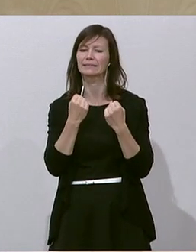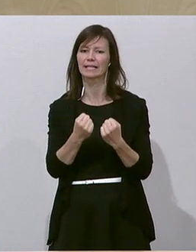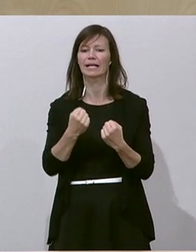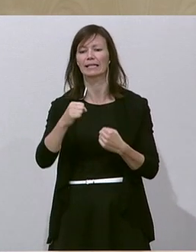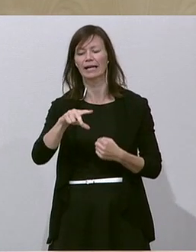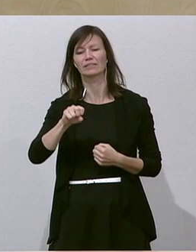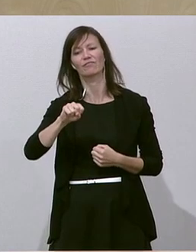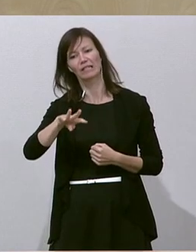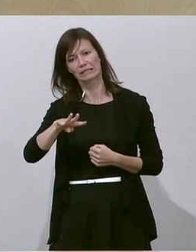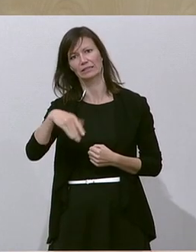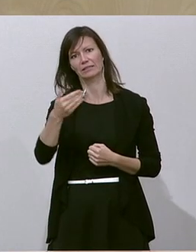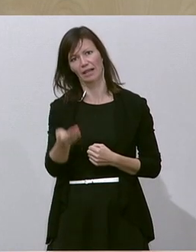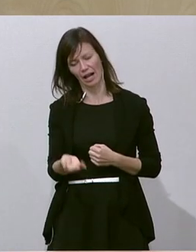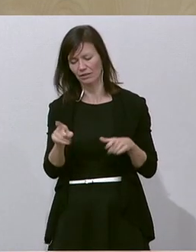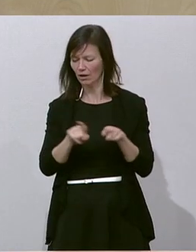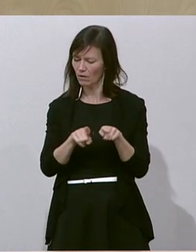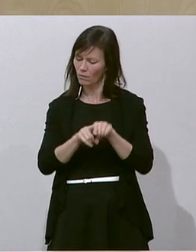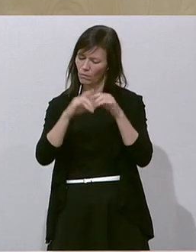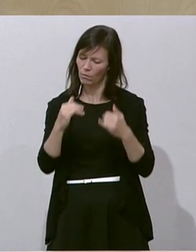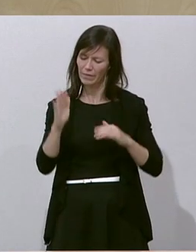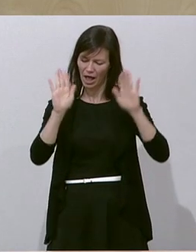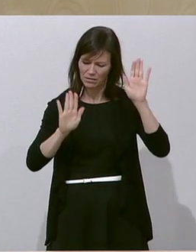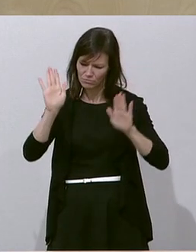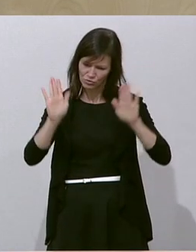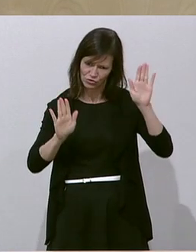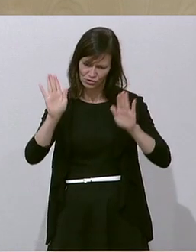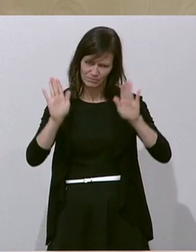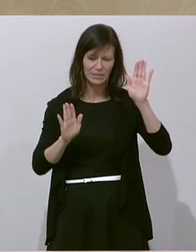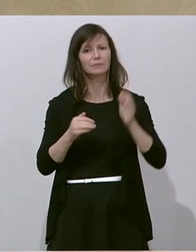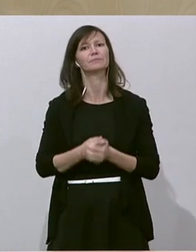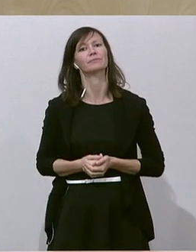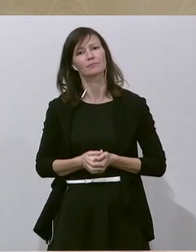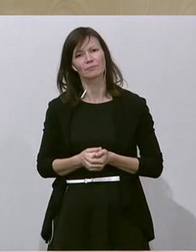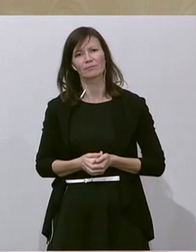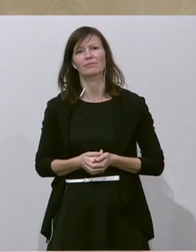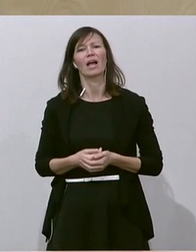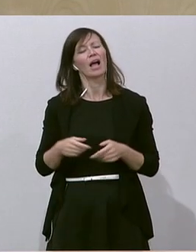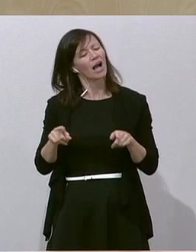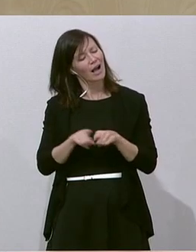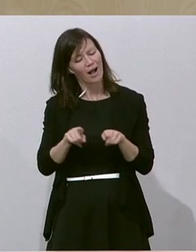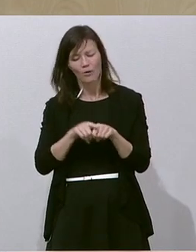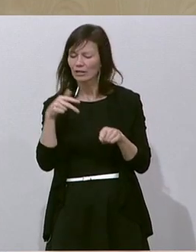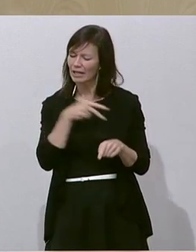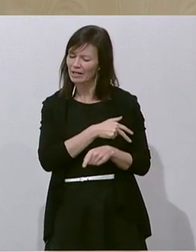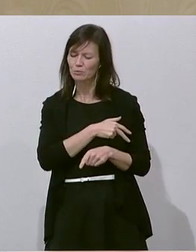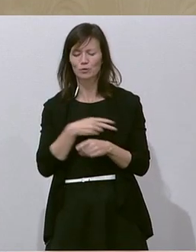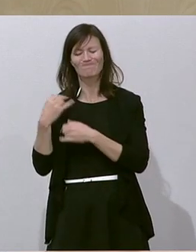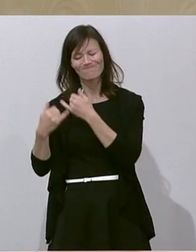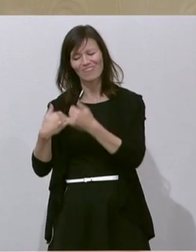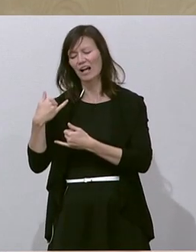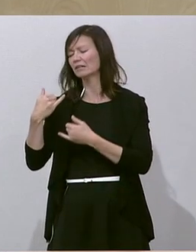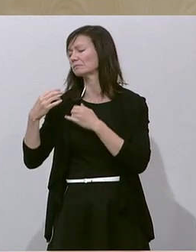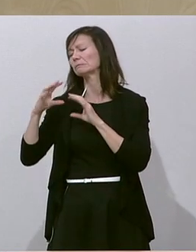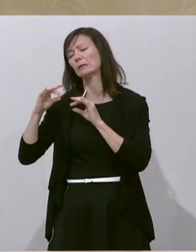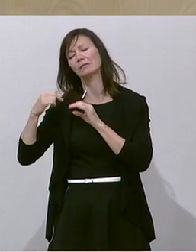auch abstimmen. Und auch hier noch einmal eine Geschichte, die Sie auch über Jahre und Jahrzehnte versäumt haben und